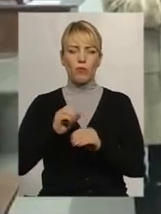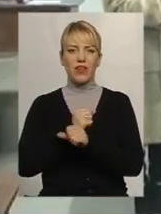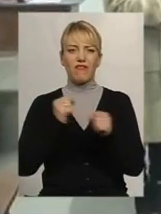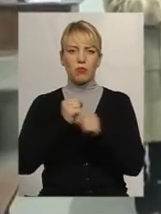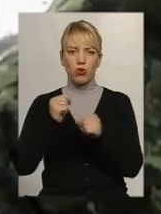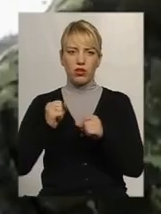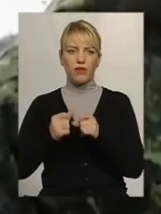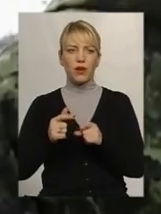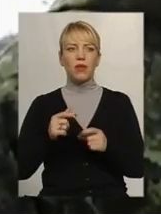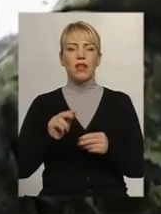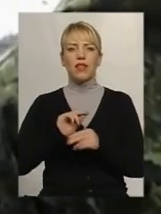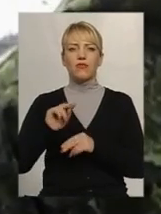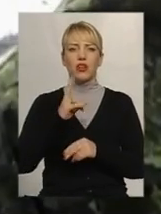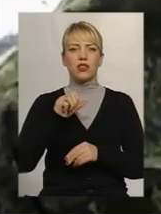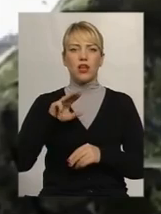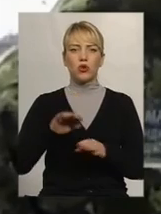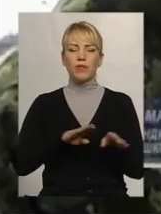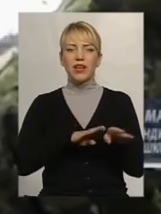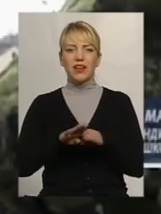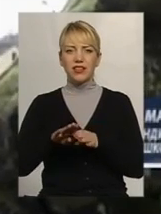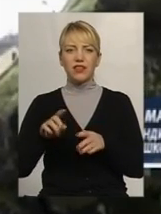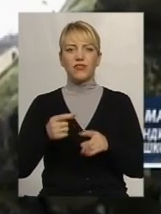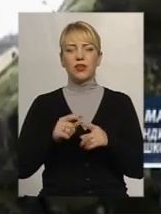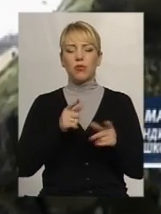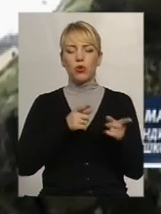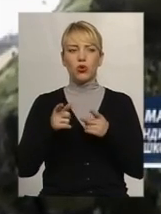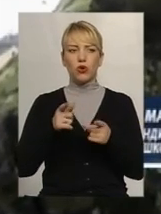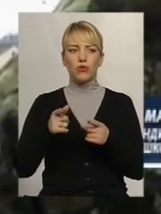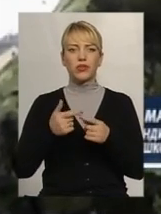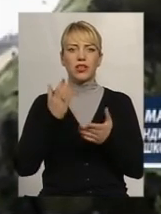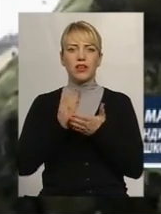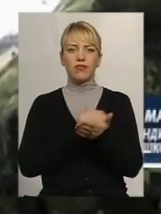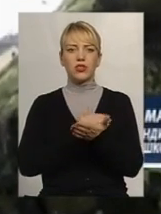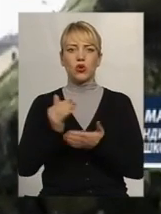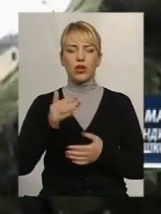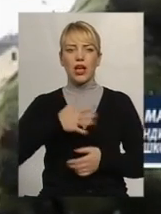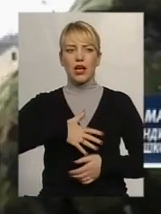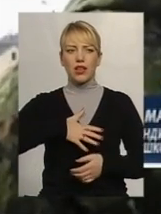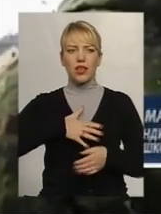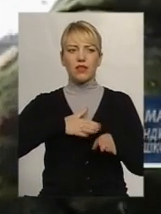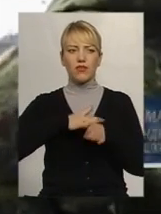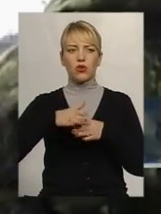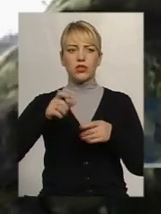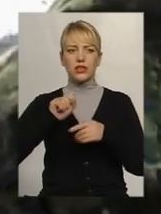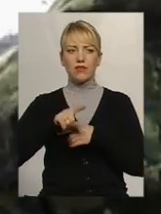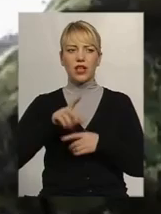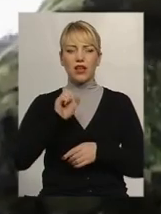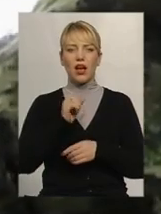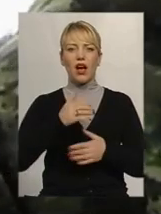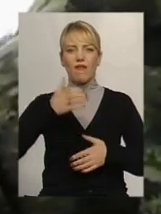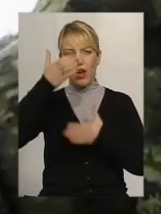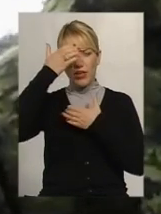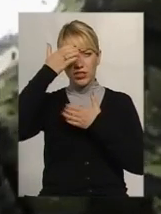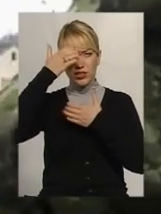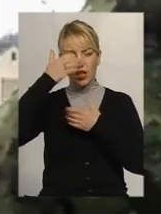НАТО. Рівень підготовки в обох арміях є дуже високим. Збройні сили Канади виконували завдання в Афганістані,